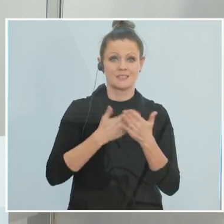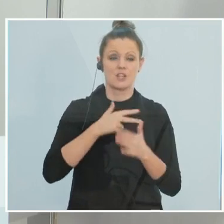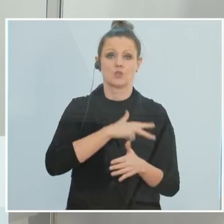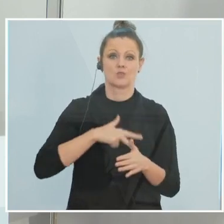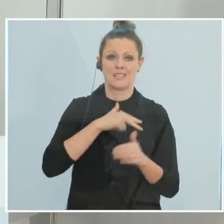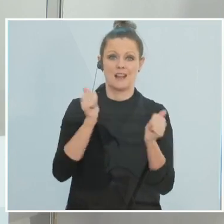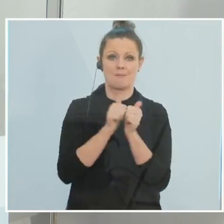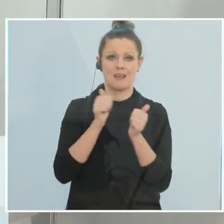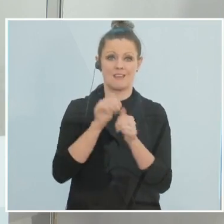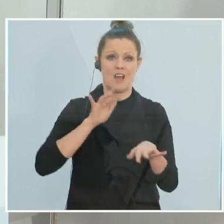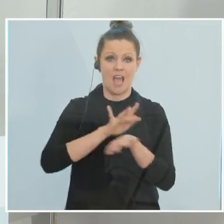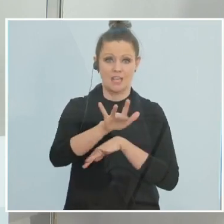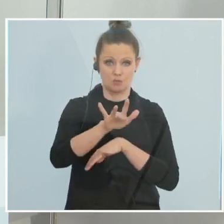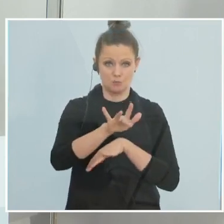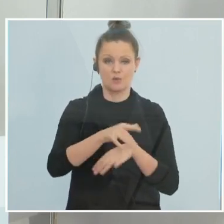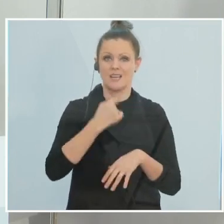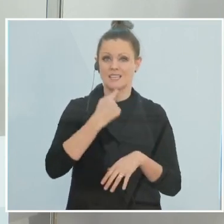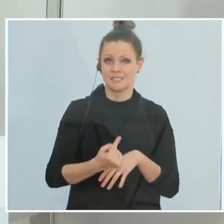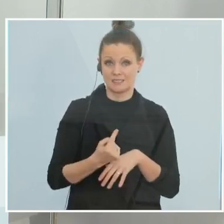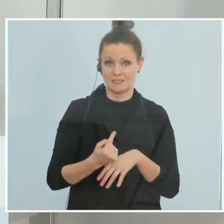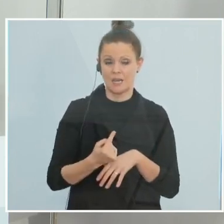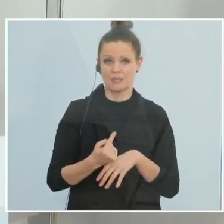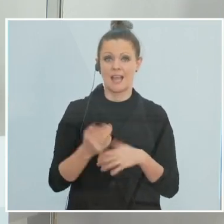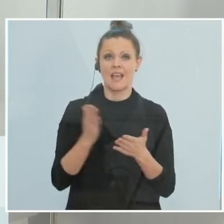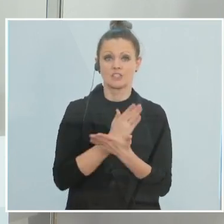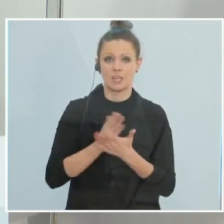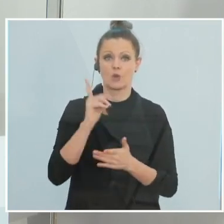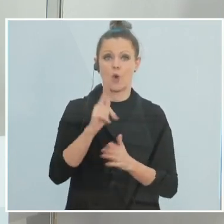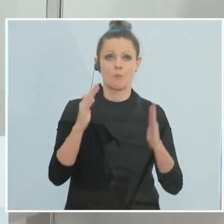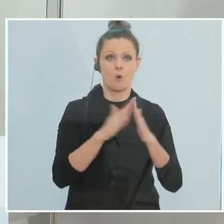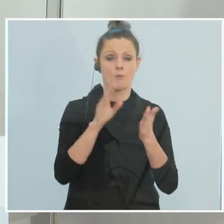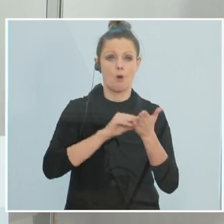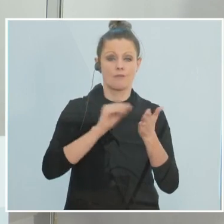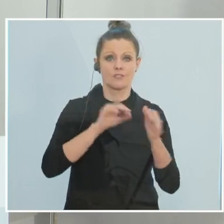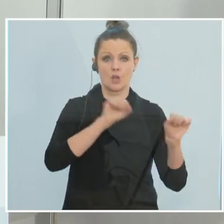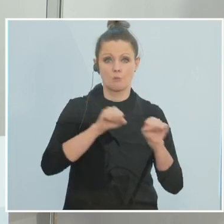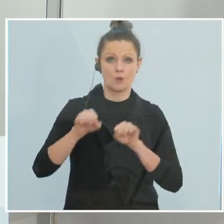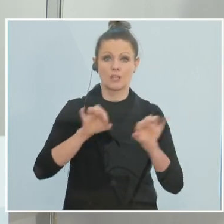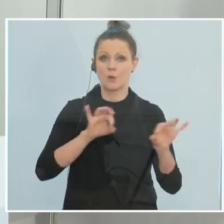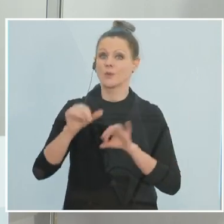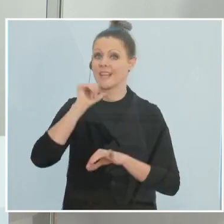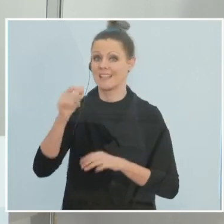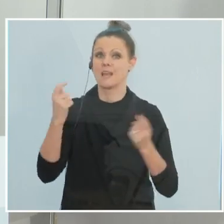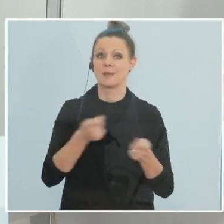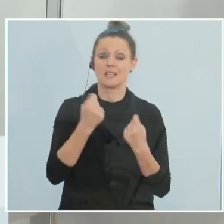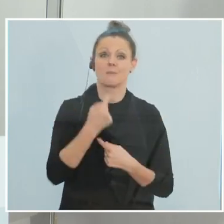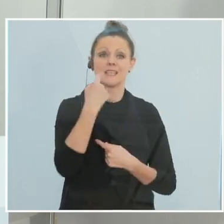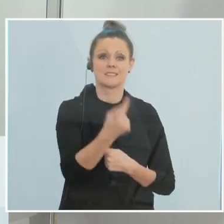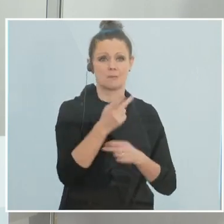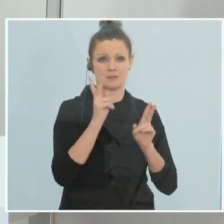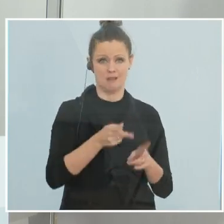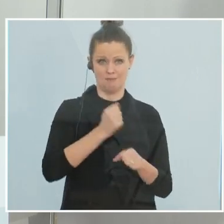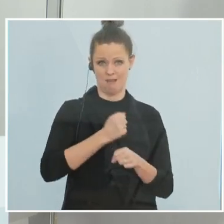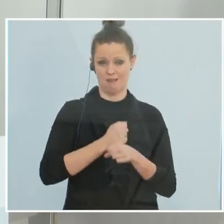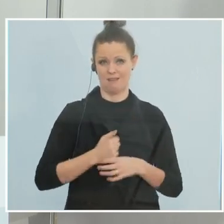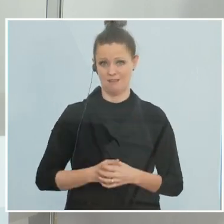der Einwand gekommen, dass einfach eine Entscheidung, ob Homeoffice möglich ist oder nicht, immer nur im Betrieb direkt getroffen